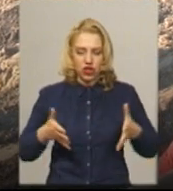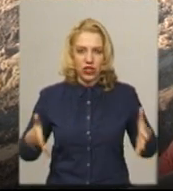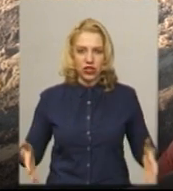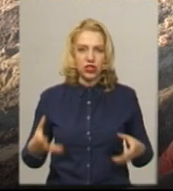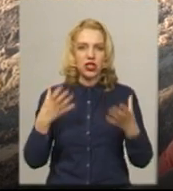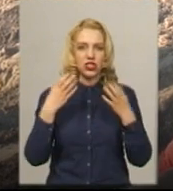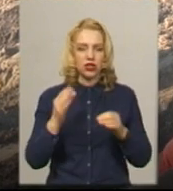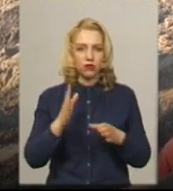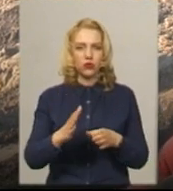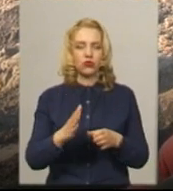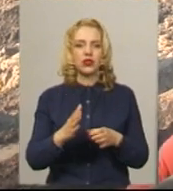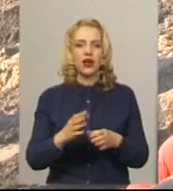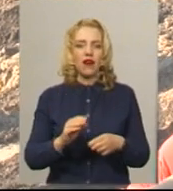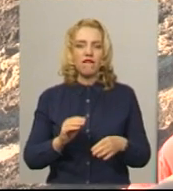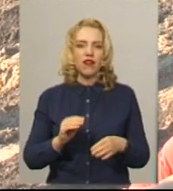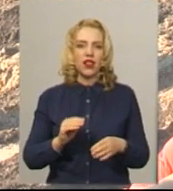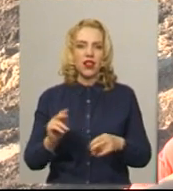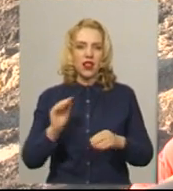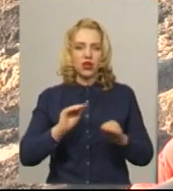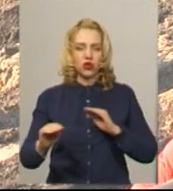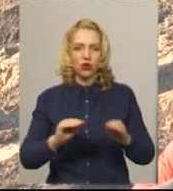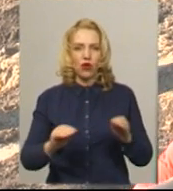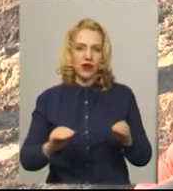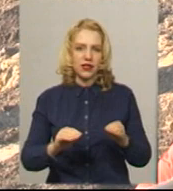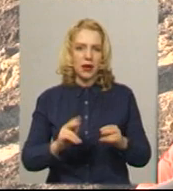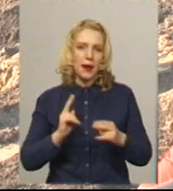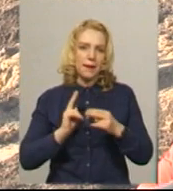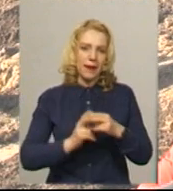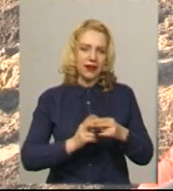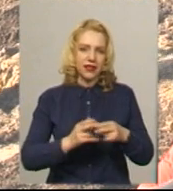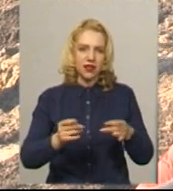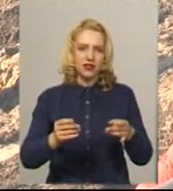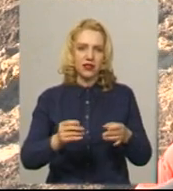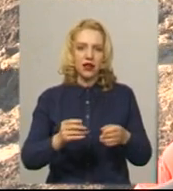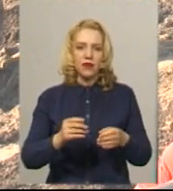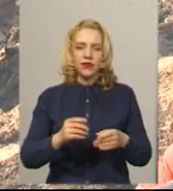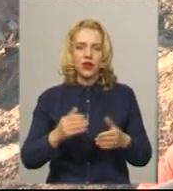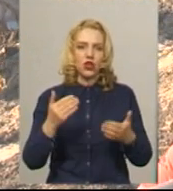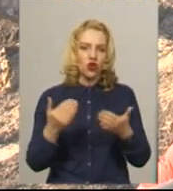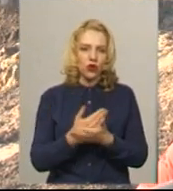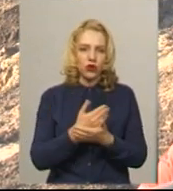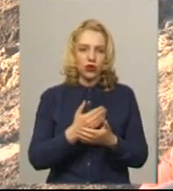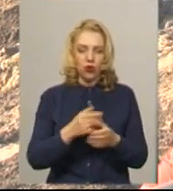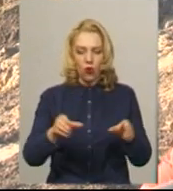Крім цього, будуть влаштовані бар'єрні огородження, будуть влаштовані нові дорожні знаки,